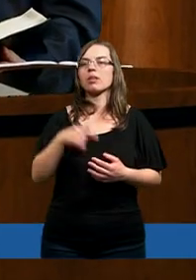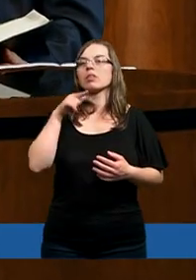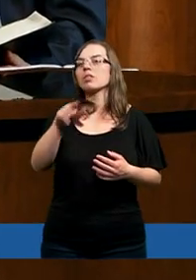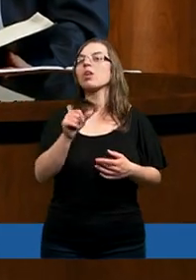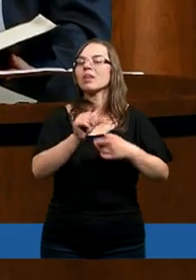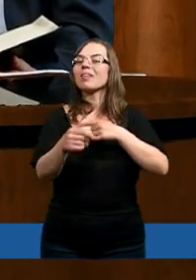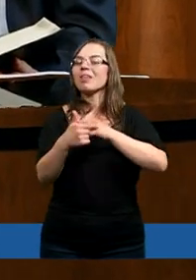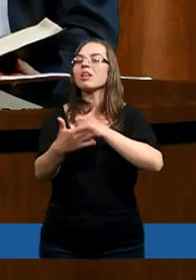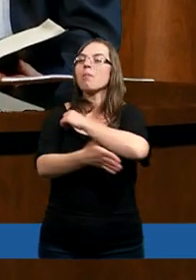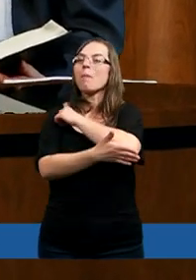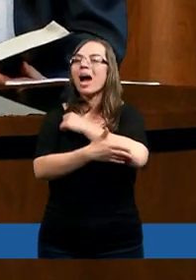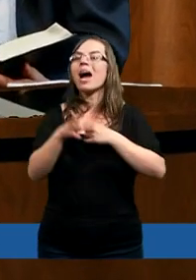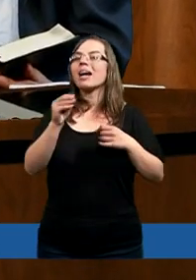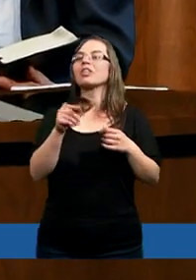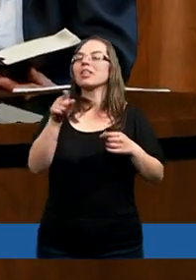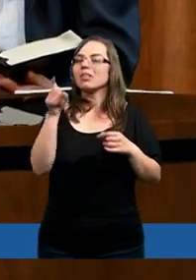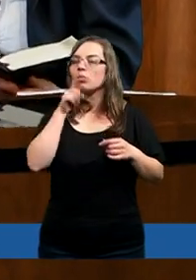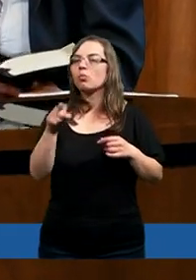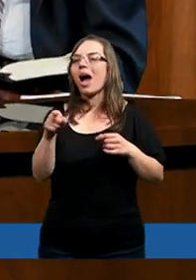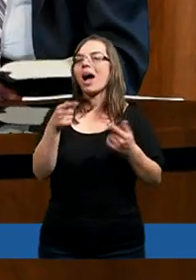Pan Jezus też mówi bardzo jednoznacznie.